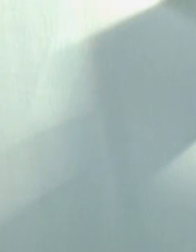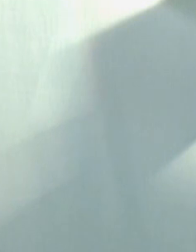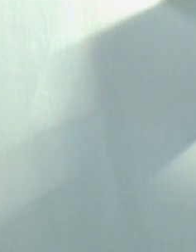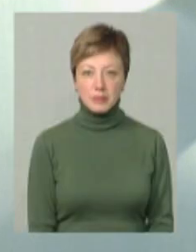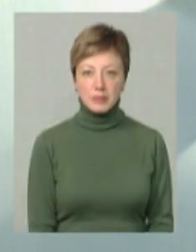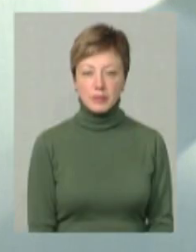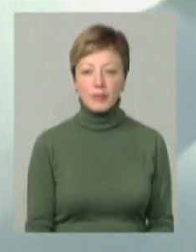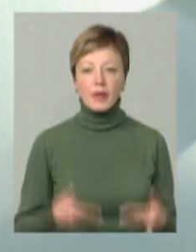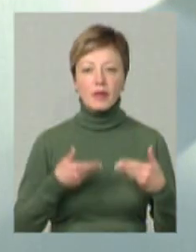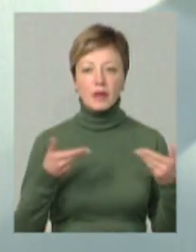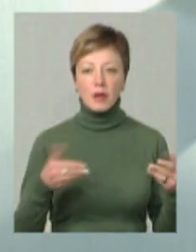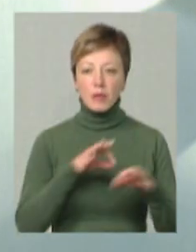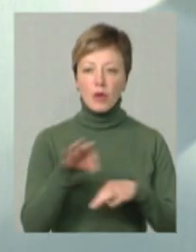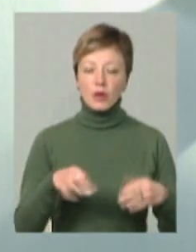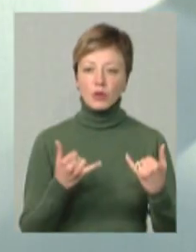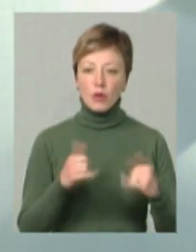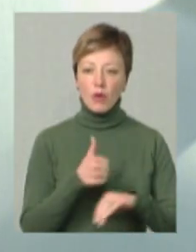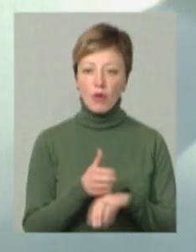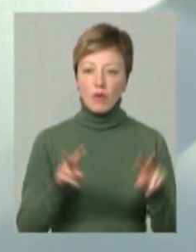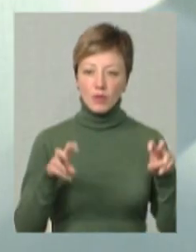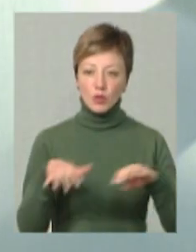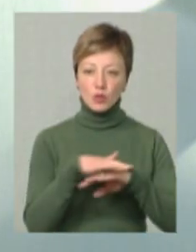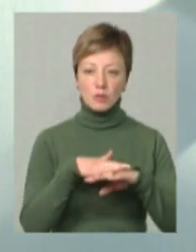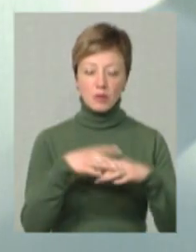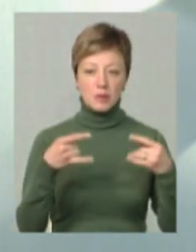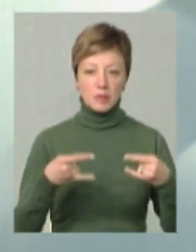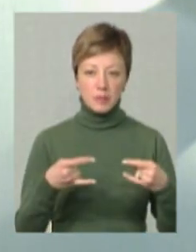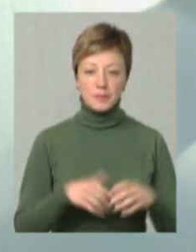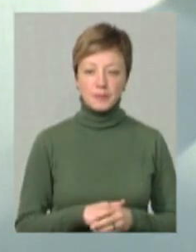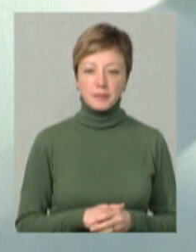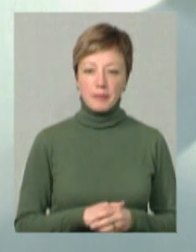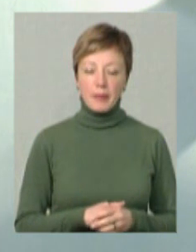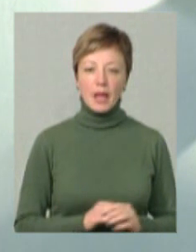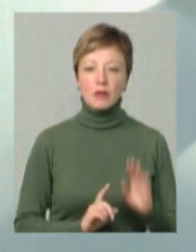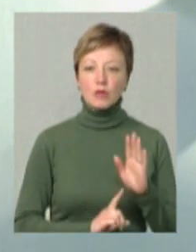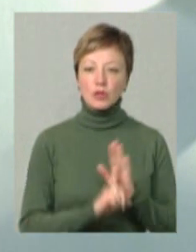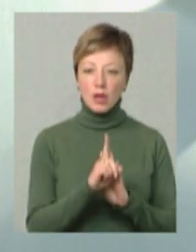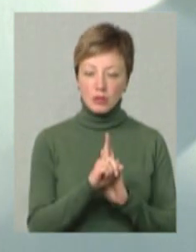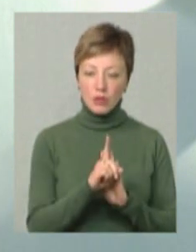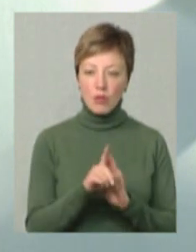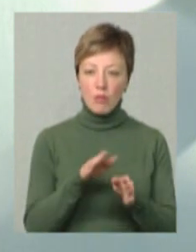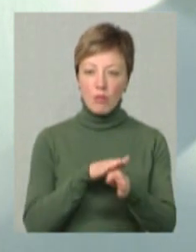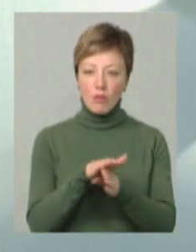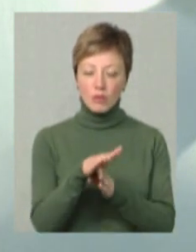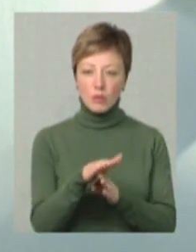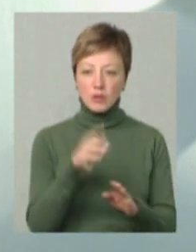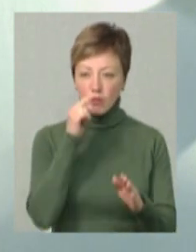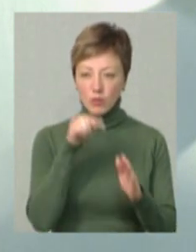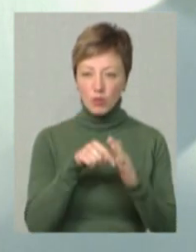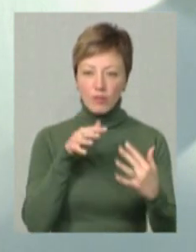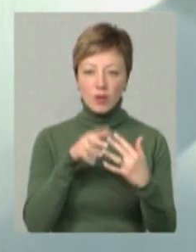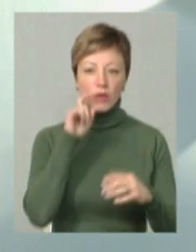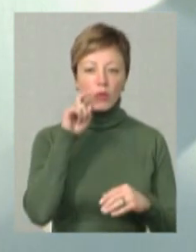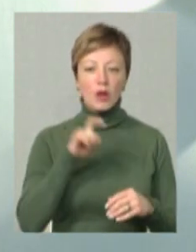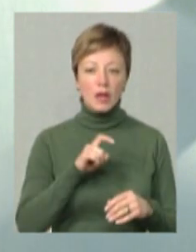Вітаємо у проєкті «Сьогодні головне» на Суспільному ЮАП «Ділля». Із початком повномасштабної війни в Україні, як